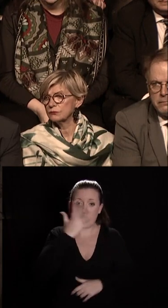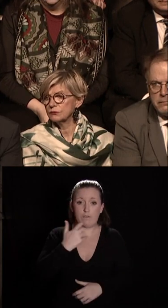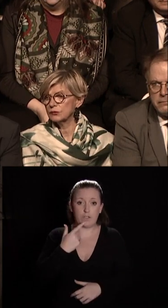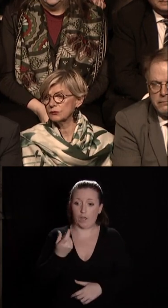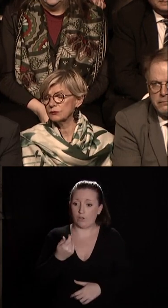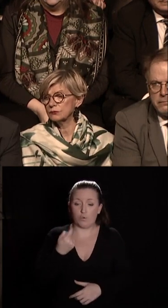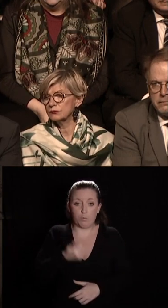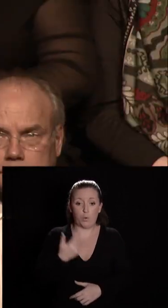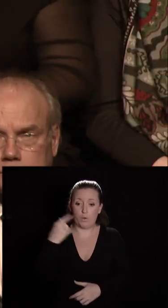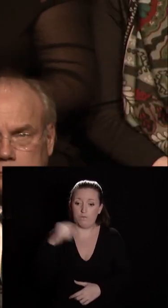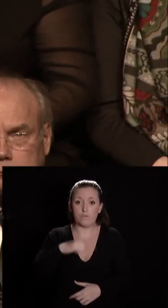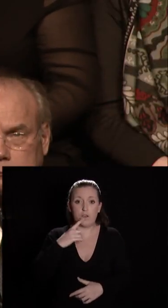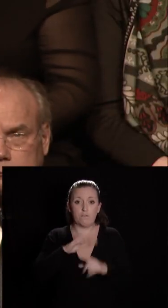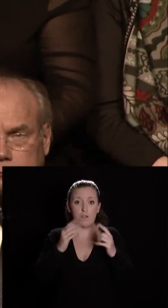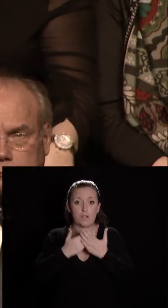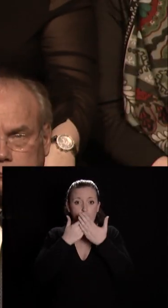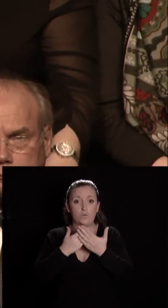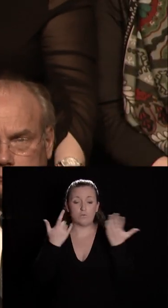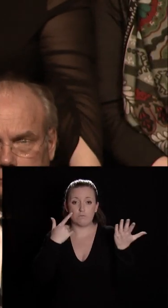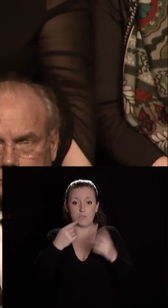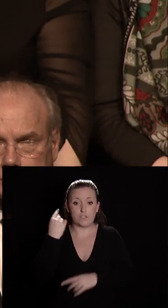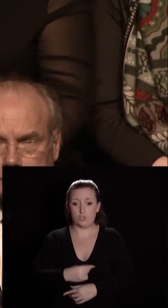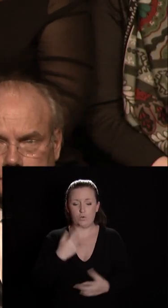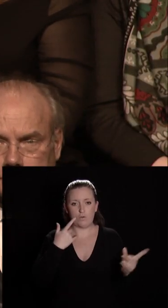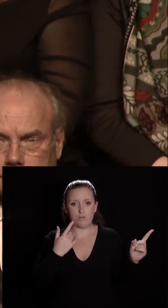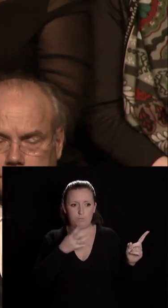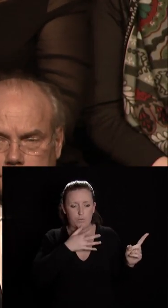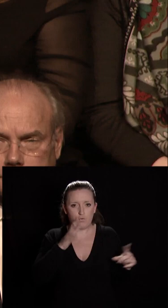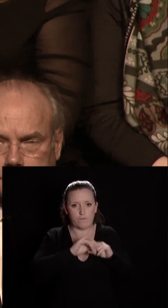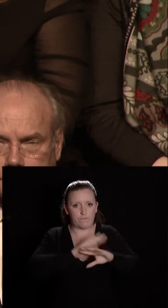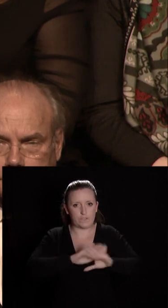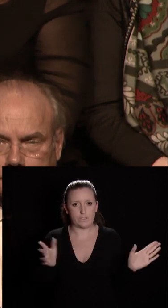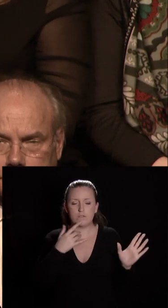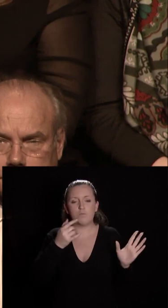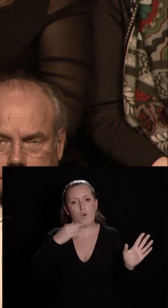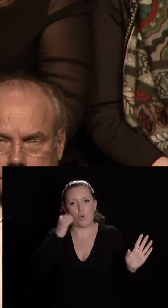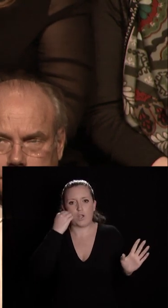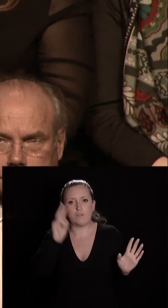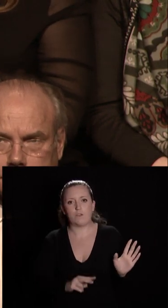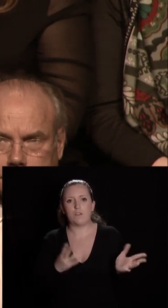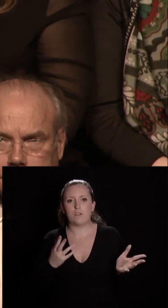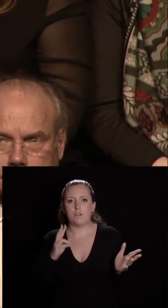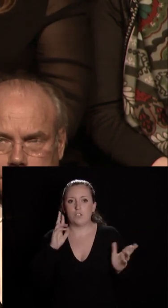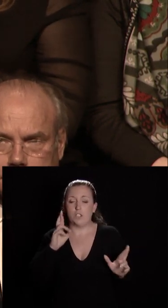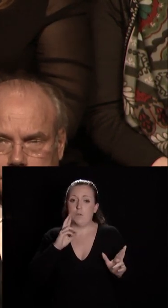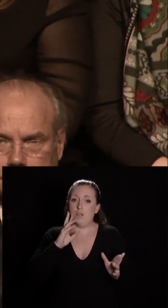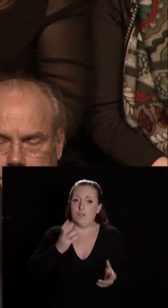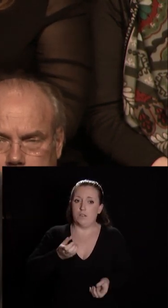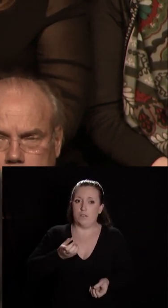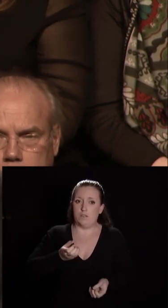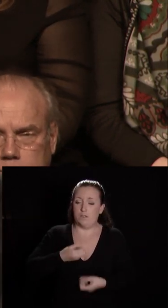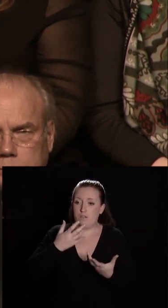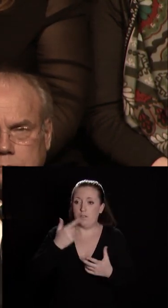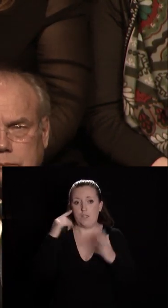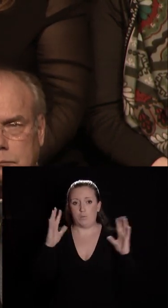et qui viennent faire leurs études à Dijon ils ne pourront plus le faire je le regrette profondément et j'espère que ce discours ces applaudissements seront